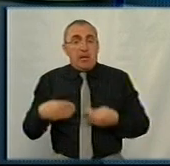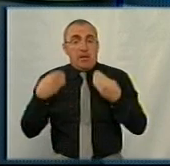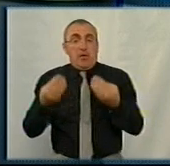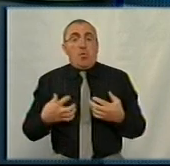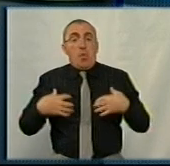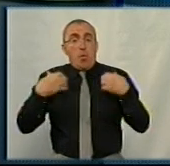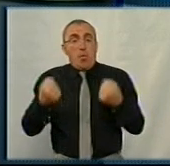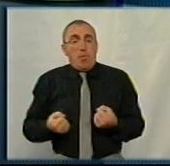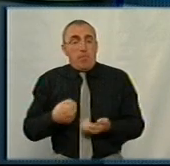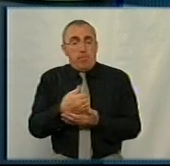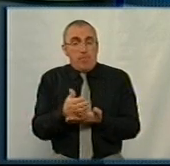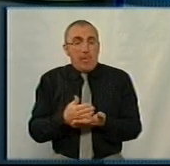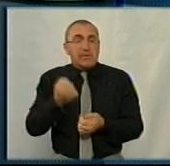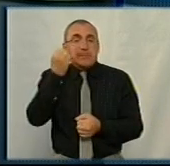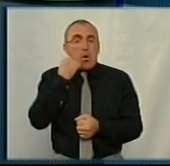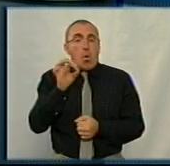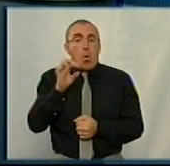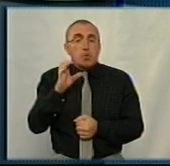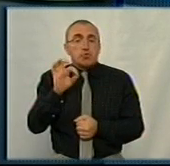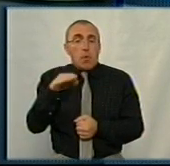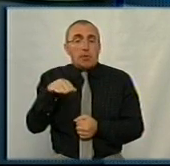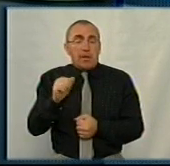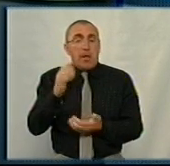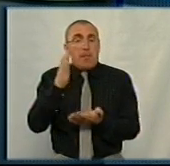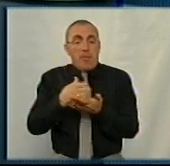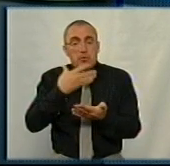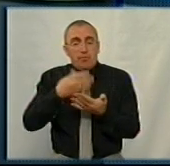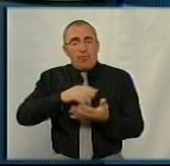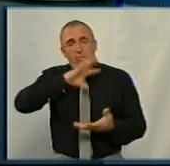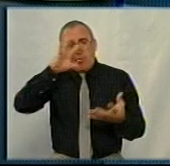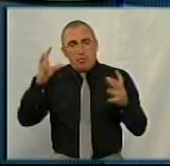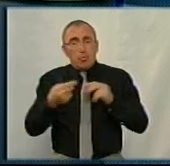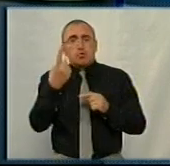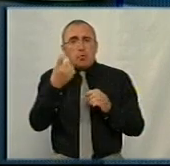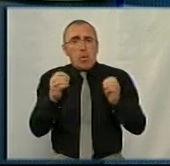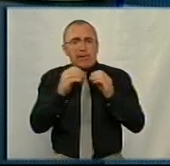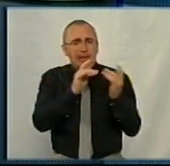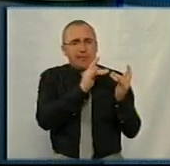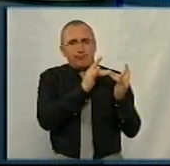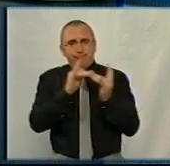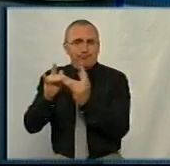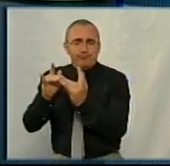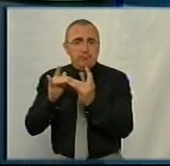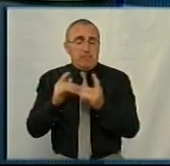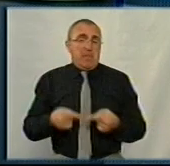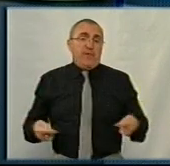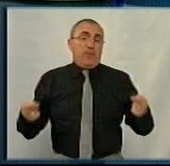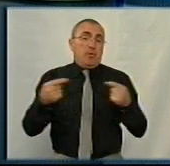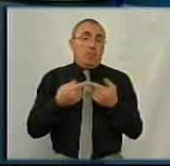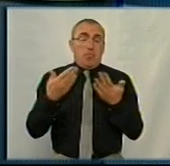оздоровчі послуги, стара сата, має в своєму обсягу 110 ліжок. І, відповідно,